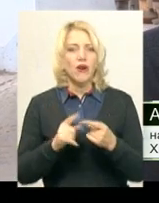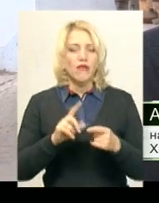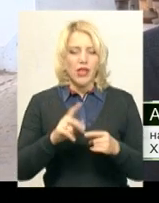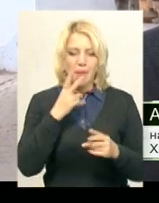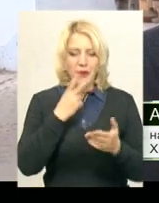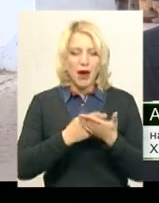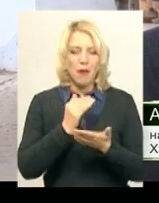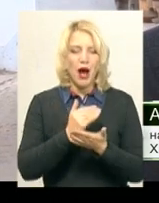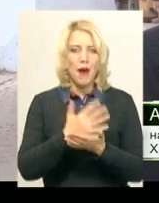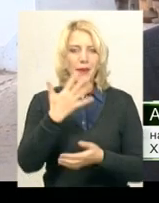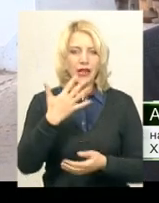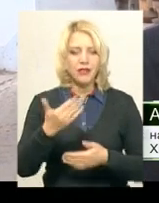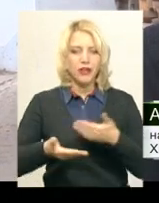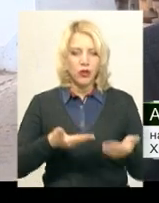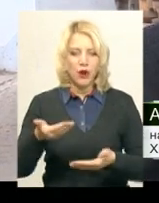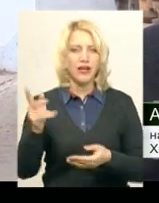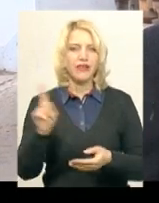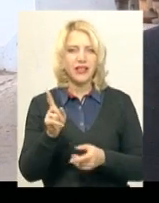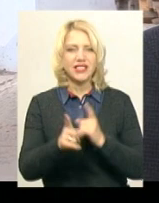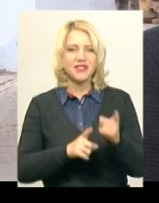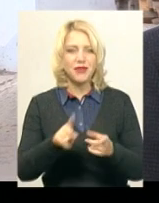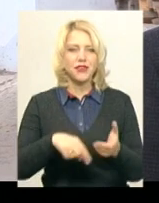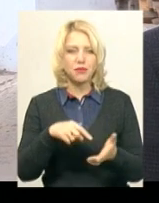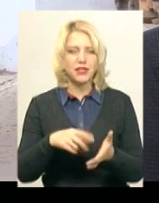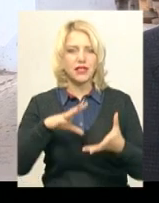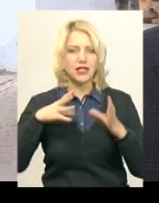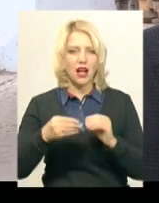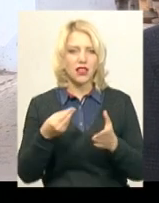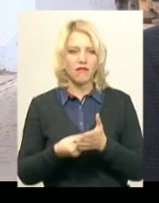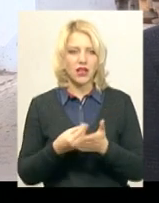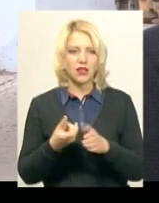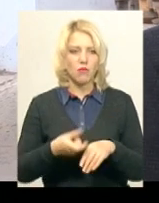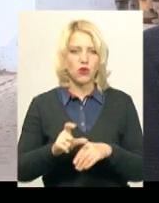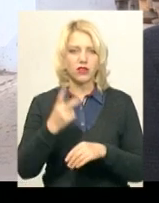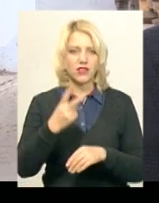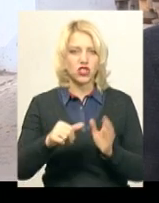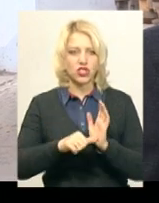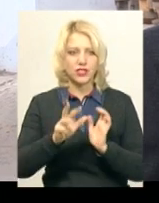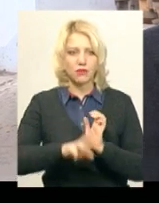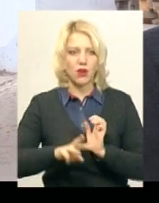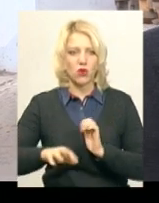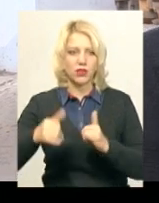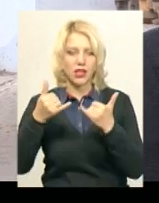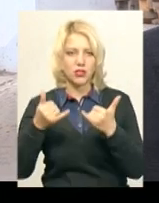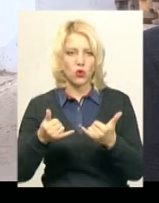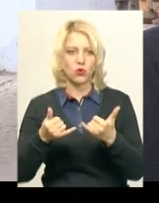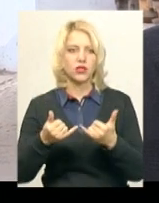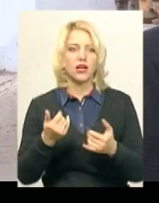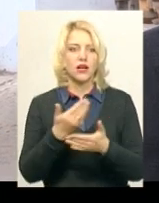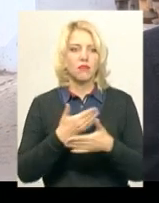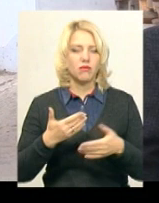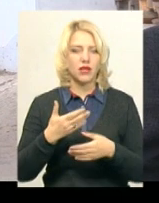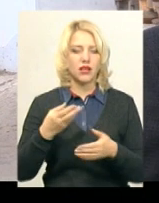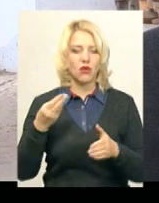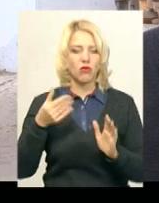програмою «50 кроків, які змінять місто». Їх загальна вартість складає понад 26 мільйонів. На сьогодні ми освоїли